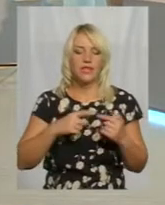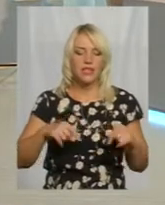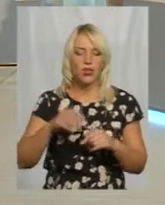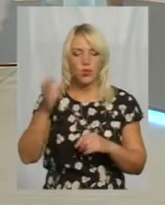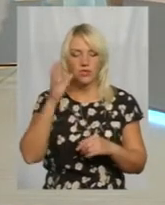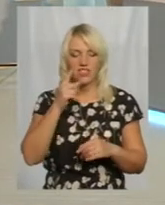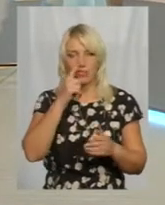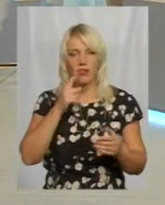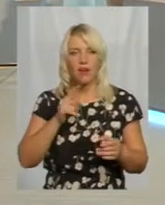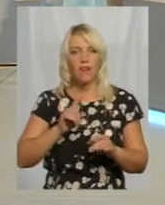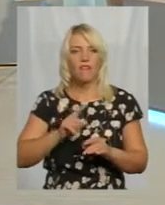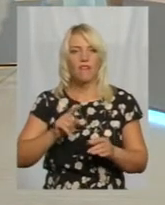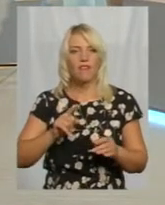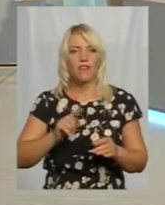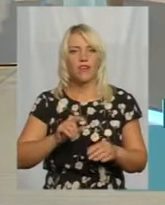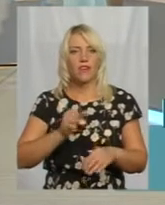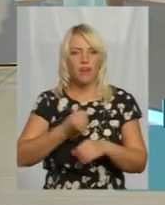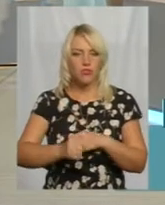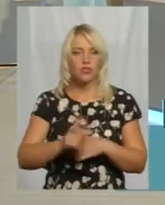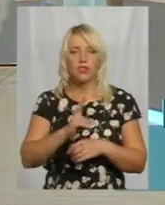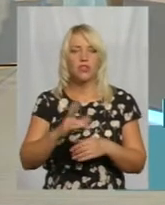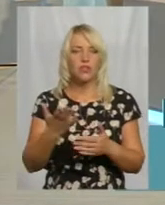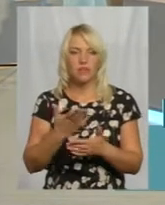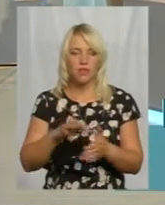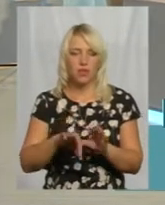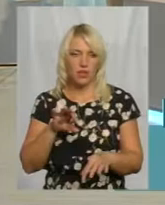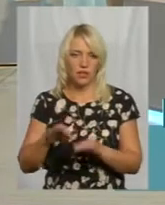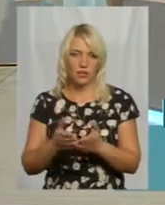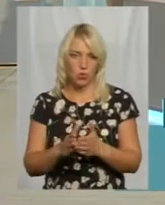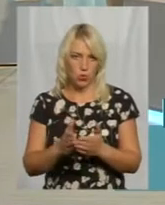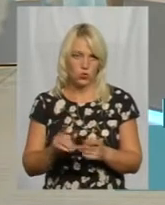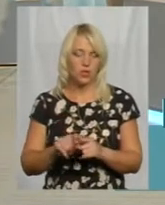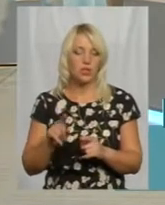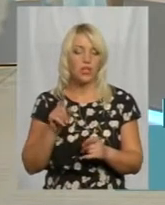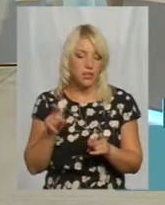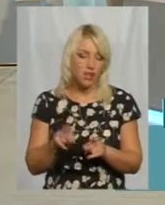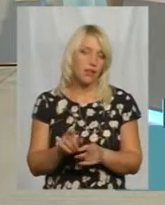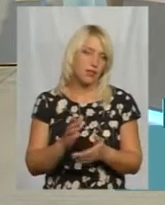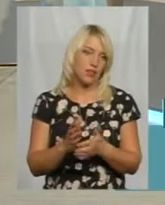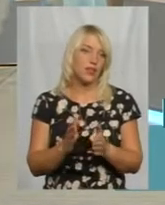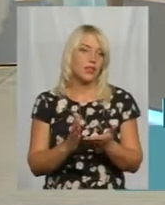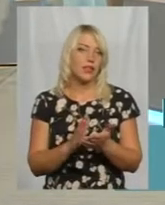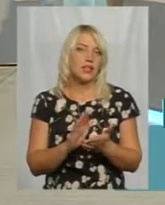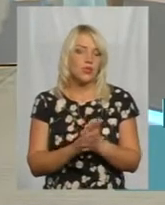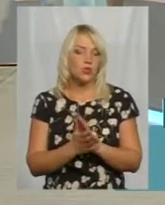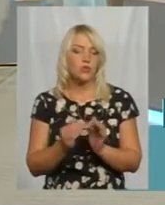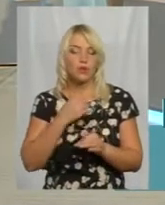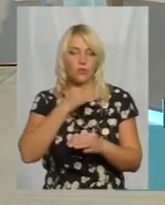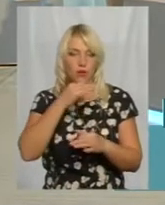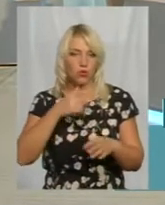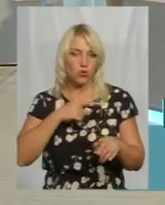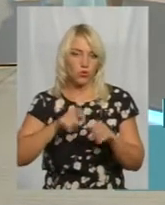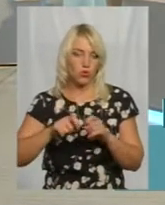вказувати вчителю, який підручник вибирати. Тому є ситуація така, яку ми не можемо проконтролювати, але